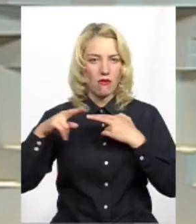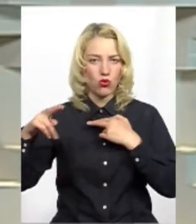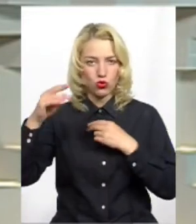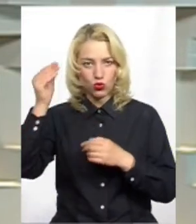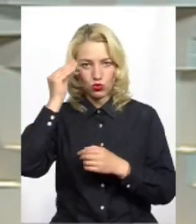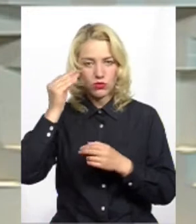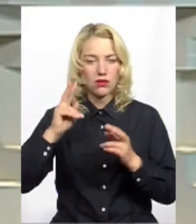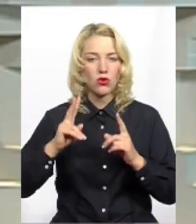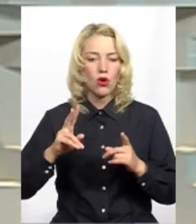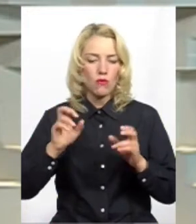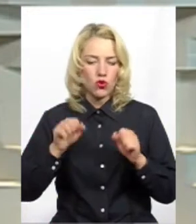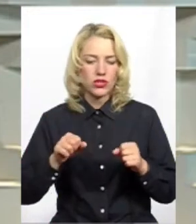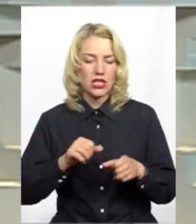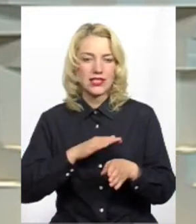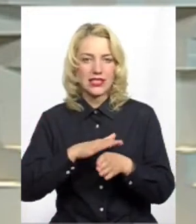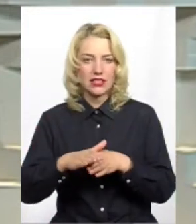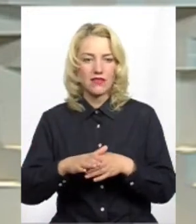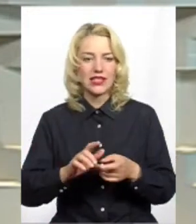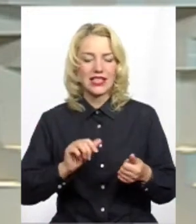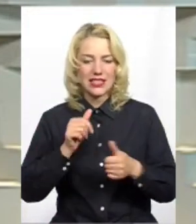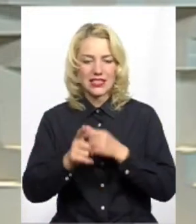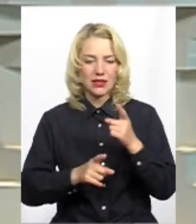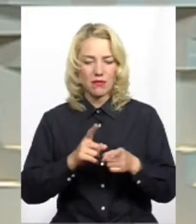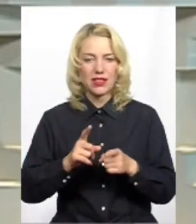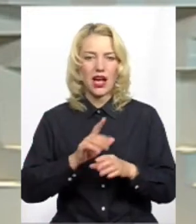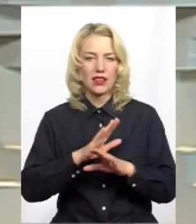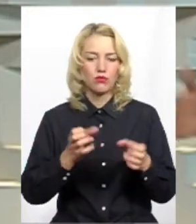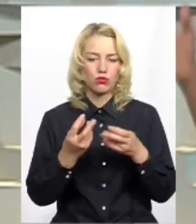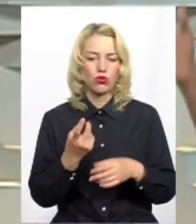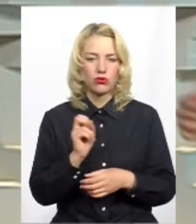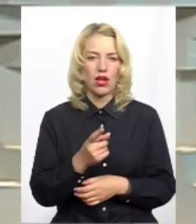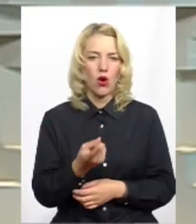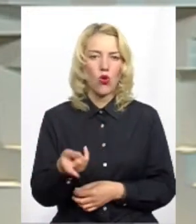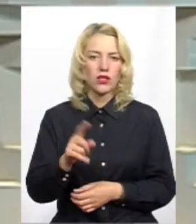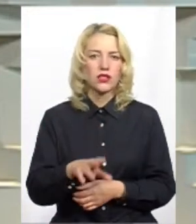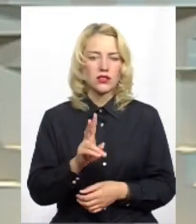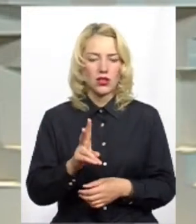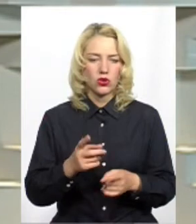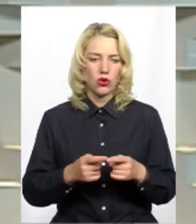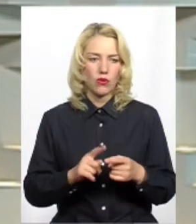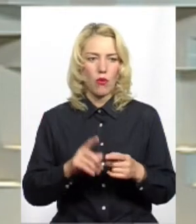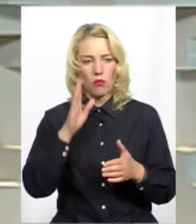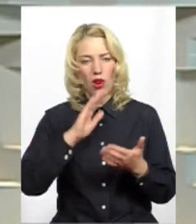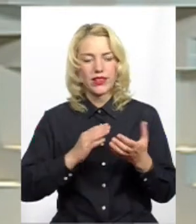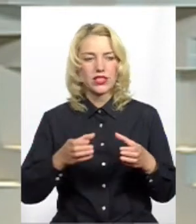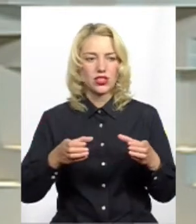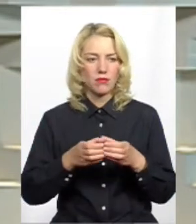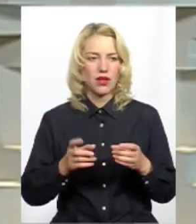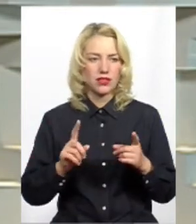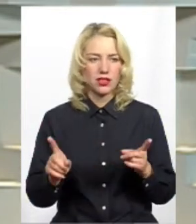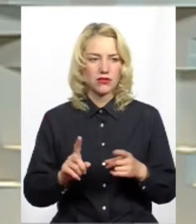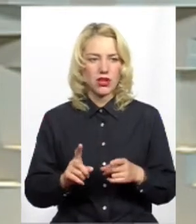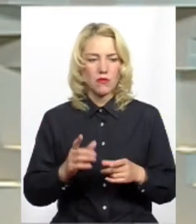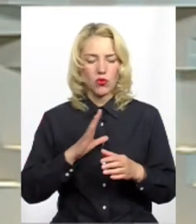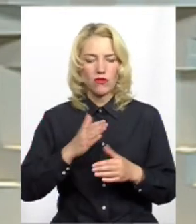де ми можемо реально здійснювати зміни, а не бути просто номінальними одиницями, які вішаються на фасад політичними партіями, як це відбувалося всі